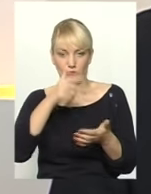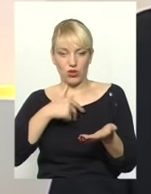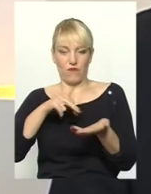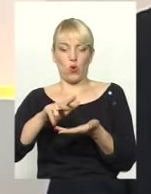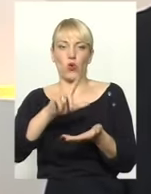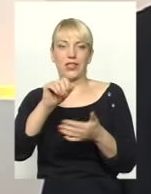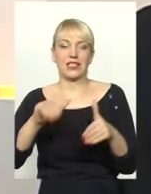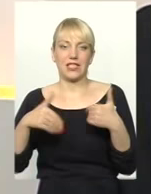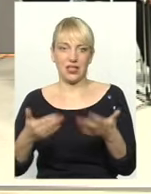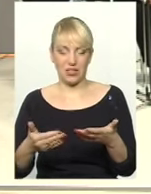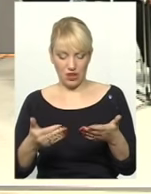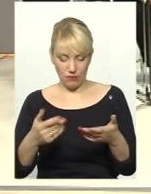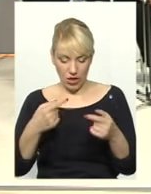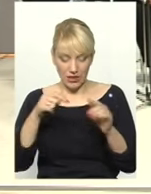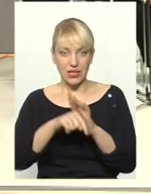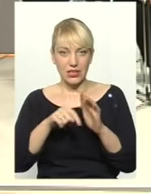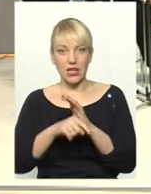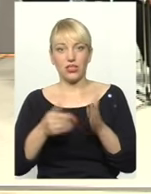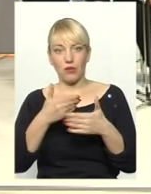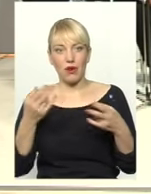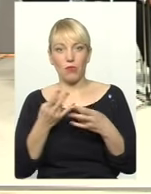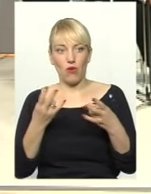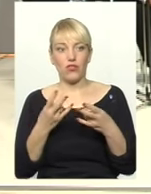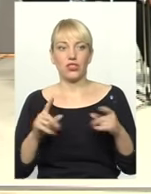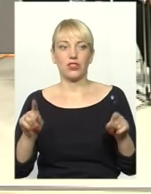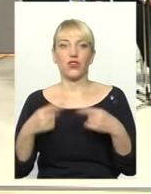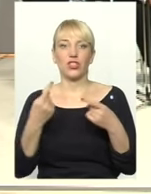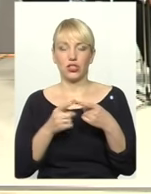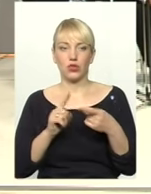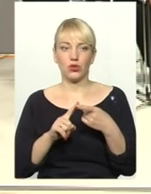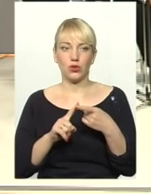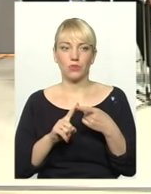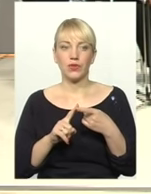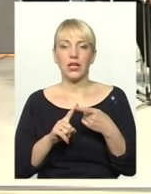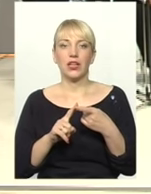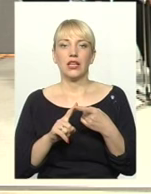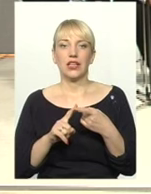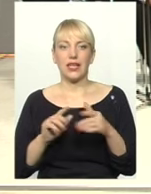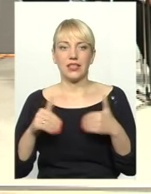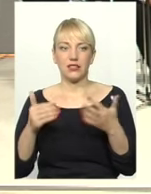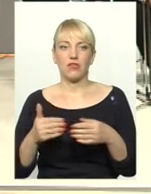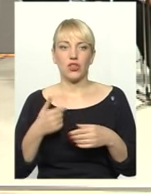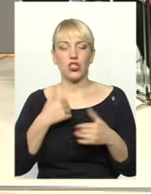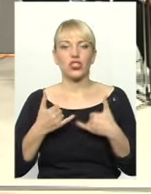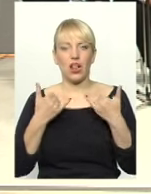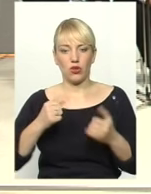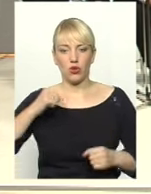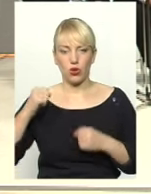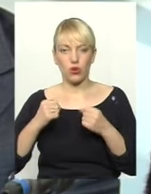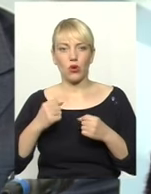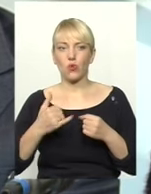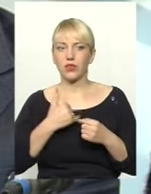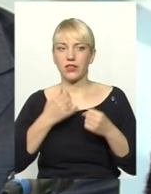виходити область. Значить, ми маємо просто створити цю ініціативу. Давайте всім попрацюємо. Мені здається, що у нас просто немає по цьому закладу